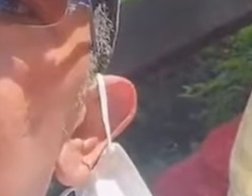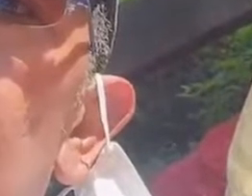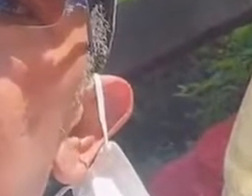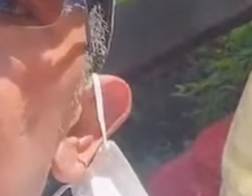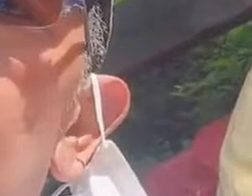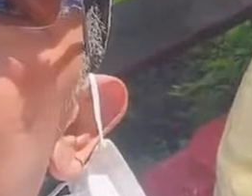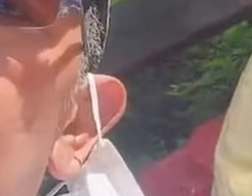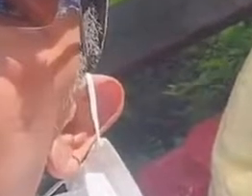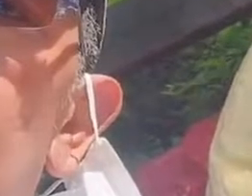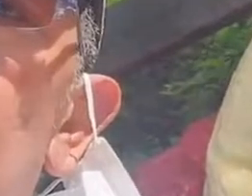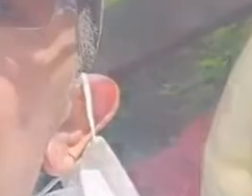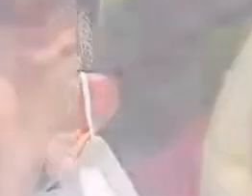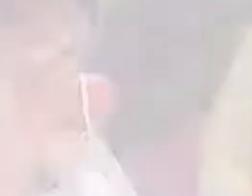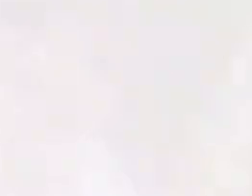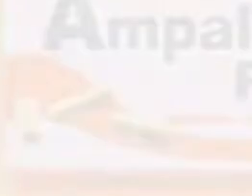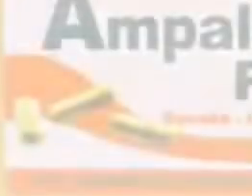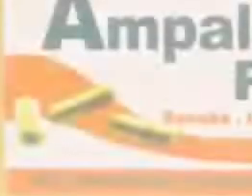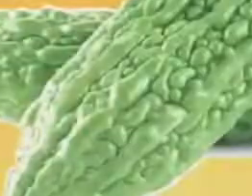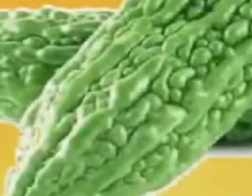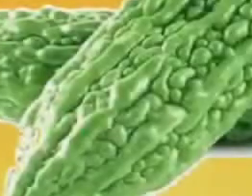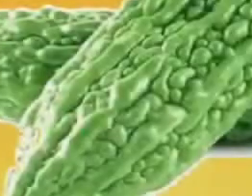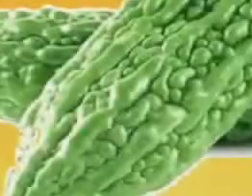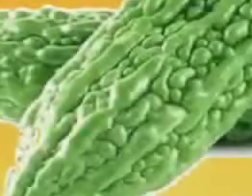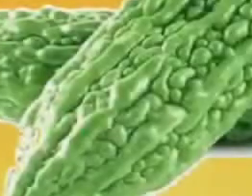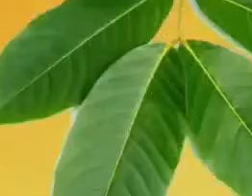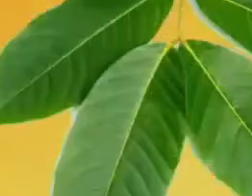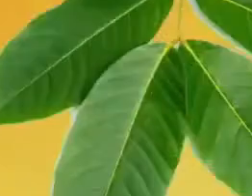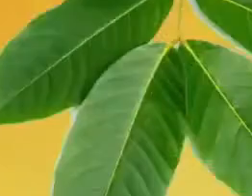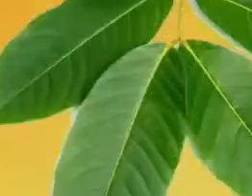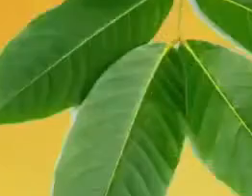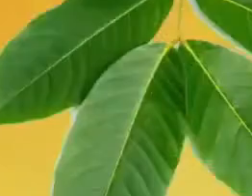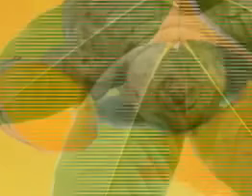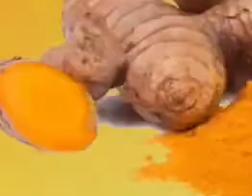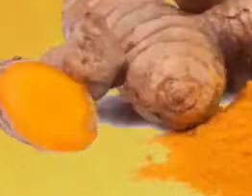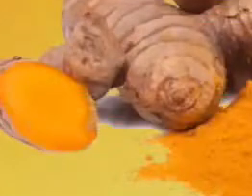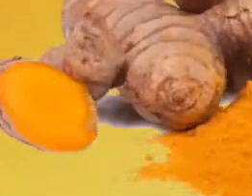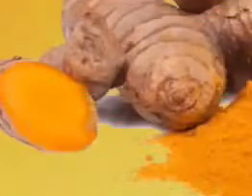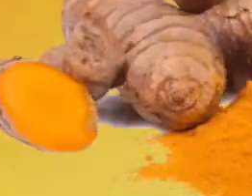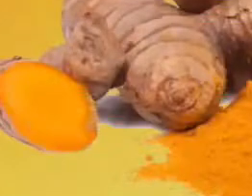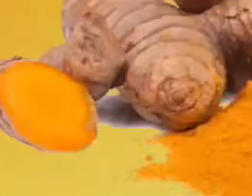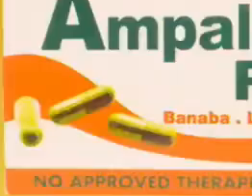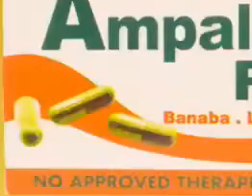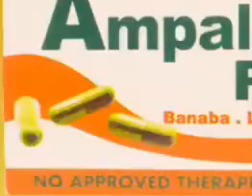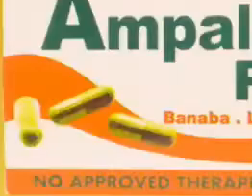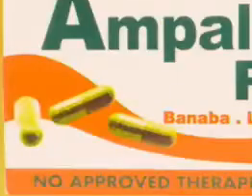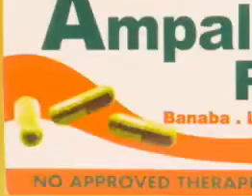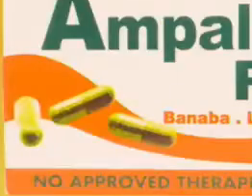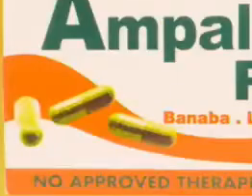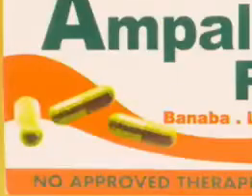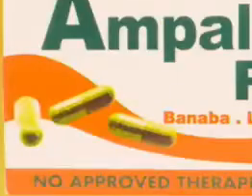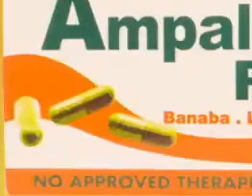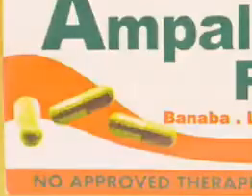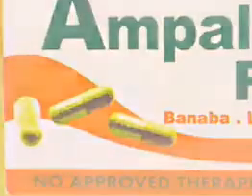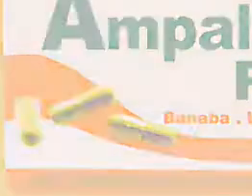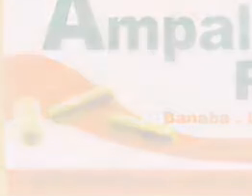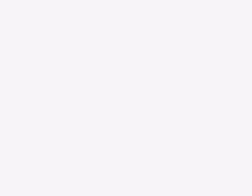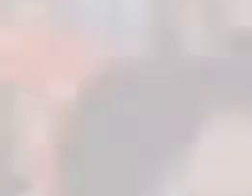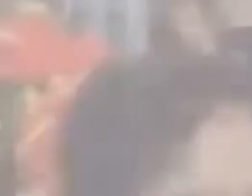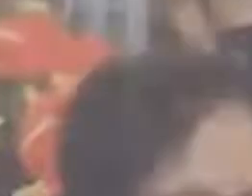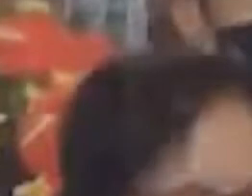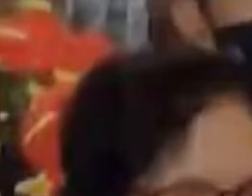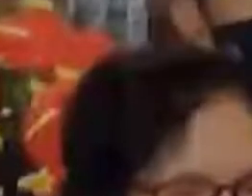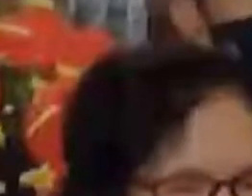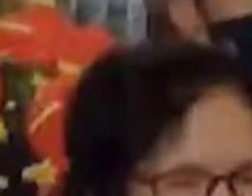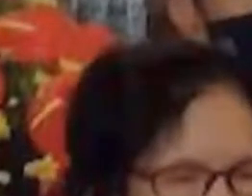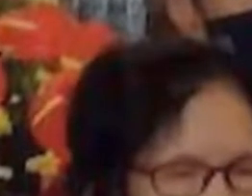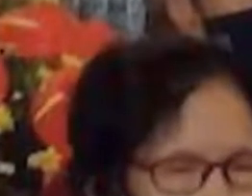na inirekomenda ng kanyang misis gawa ito sa ampalaya banaba at luyang dilaw malaking tulong umuna ito kaya't